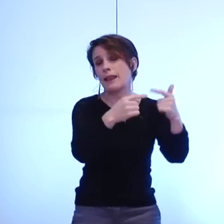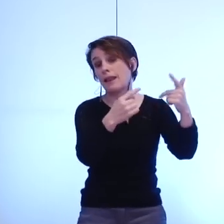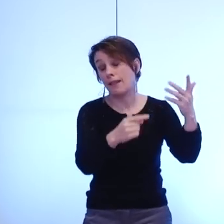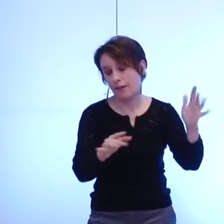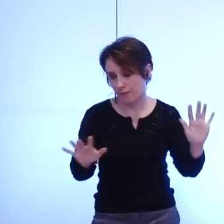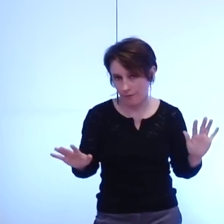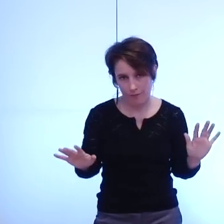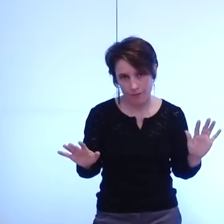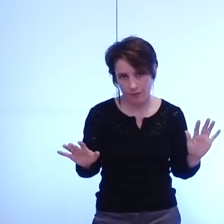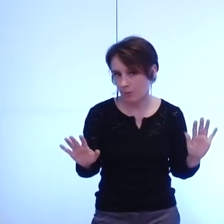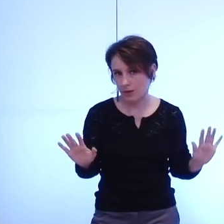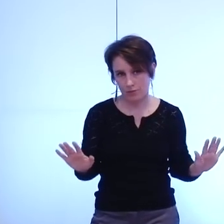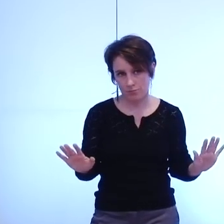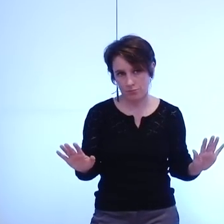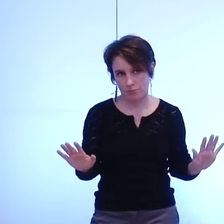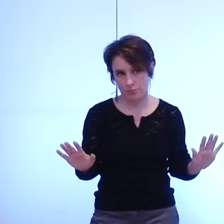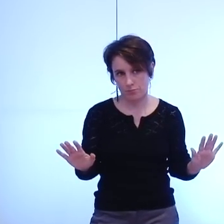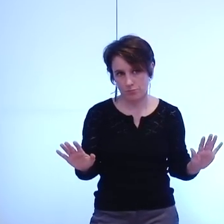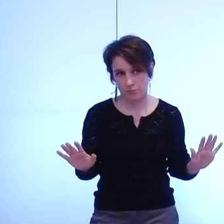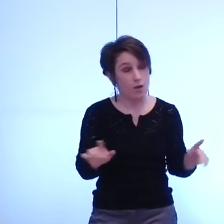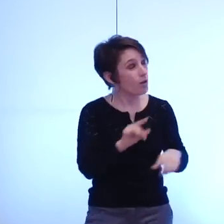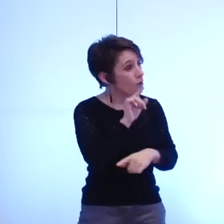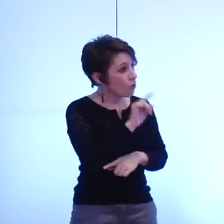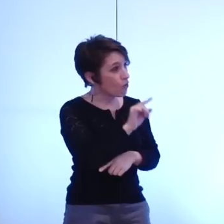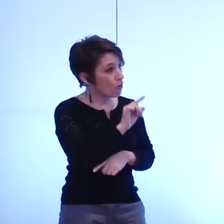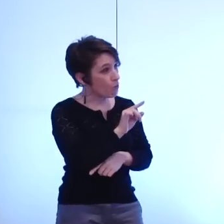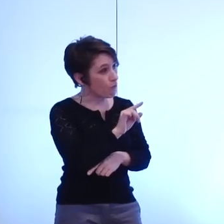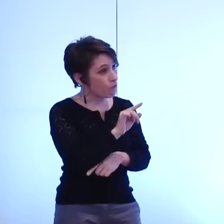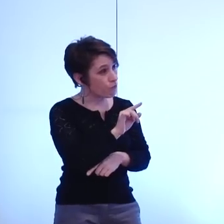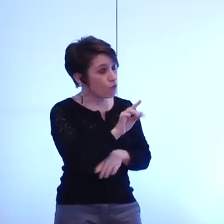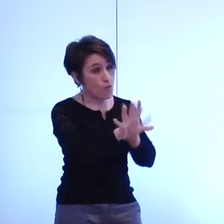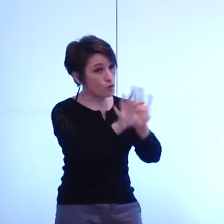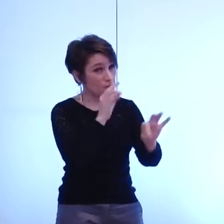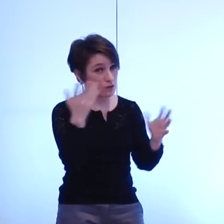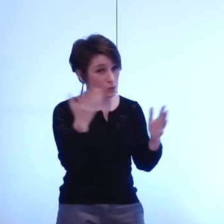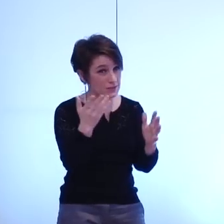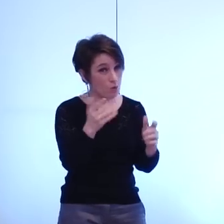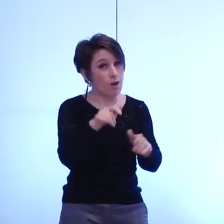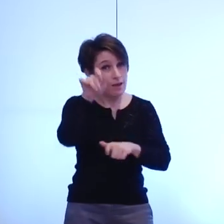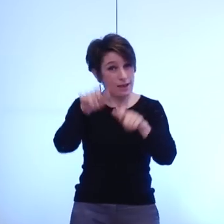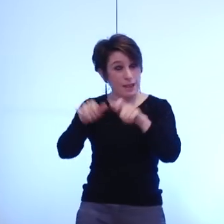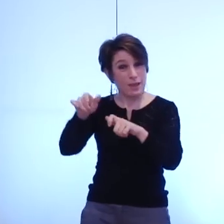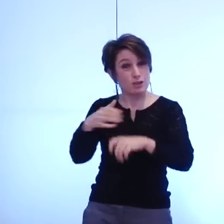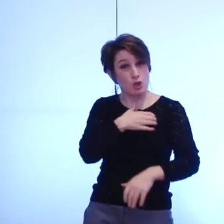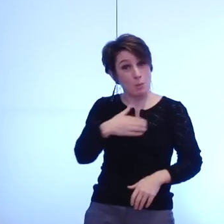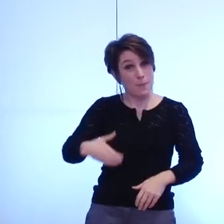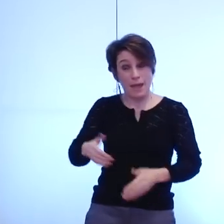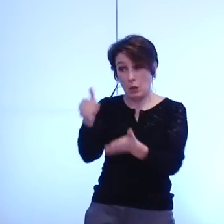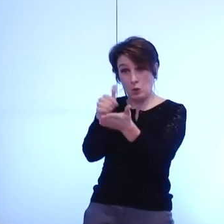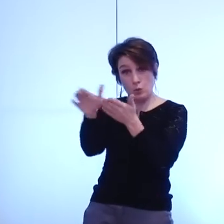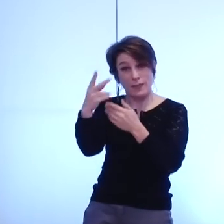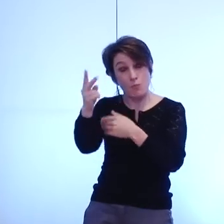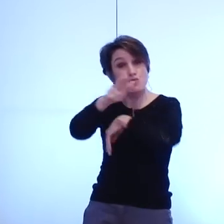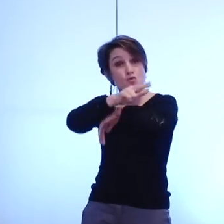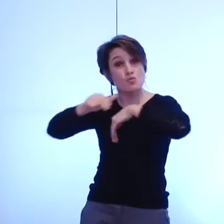le choix d'exclure les maires du bureau de la métro est